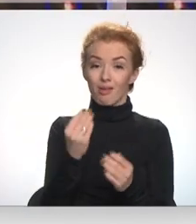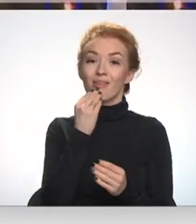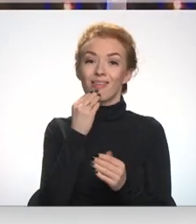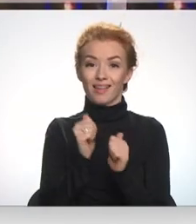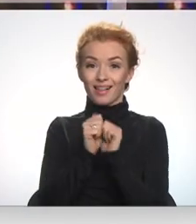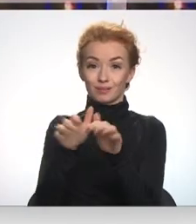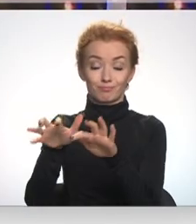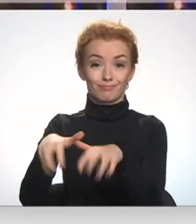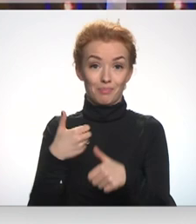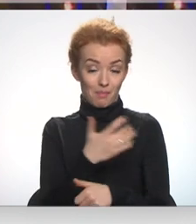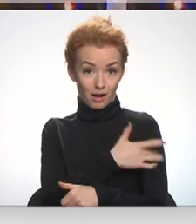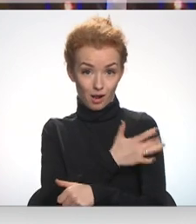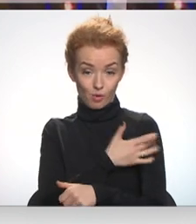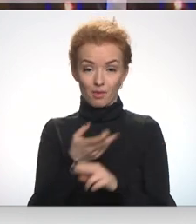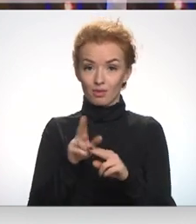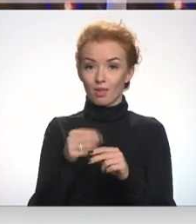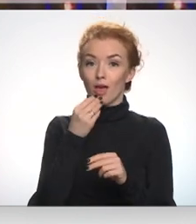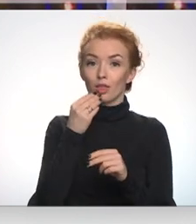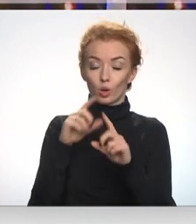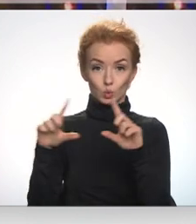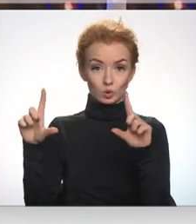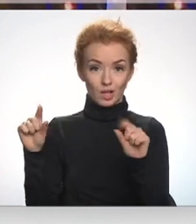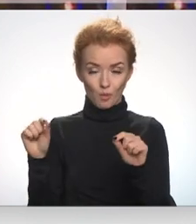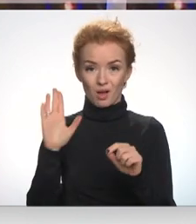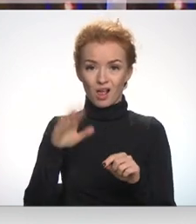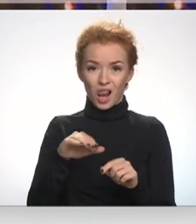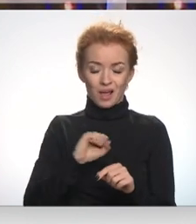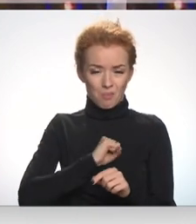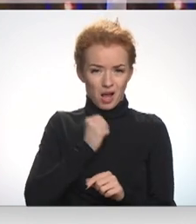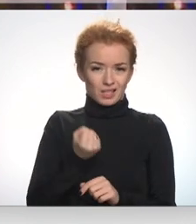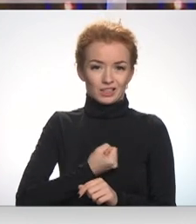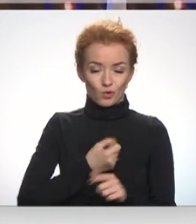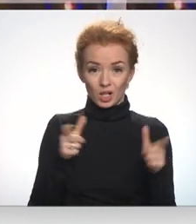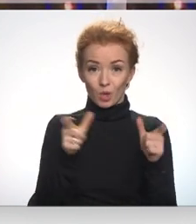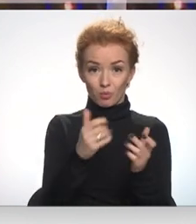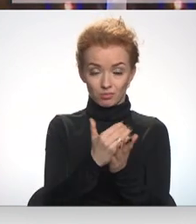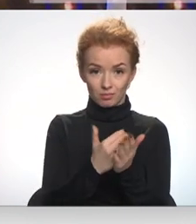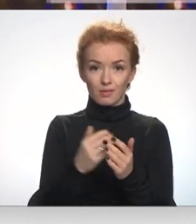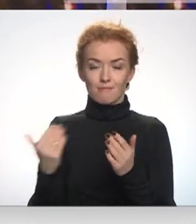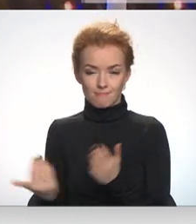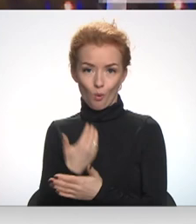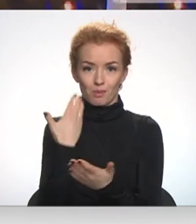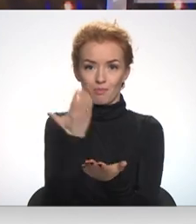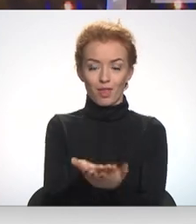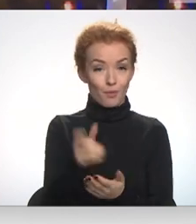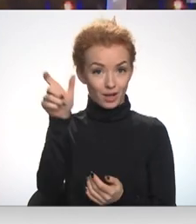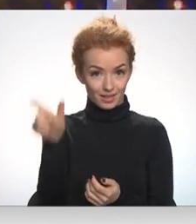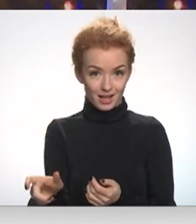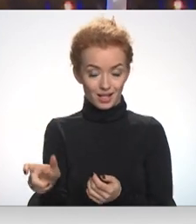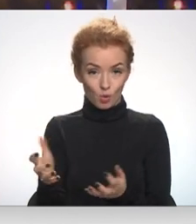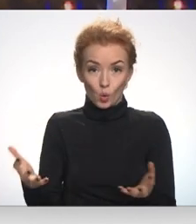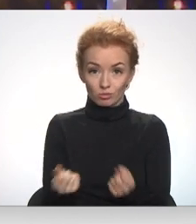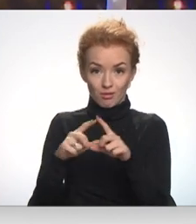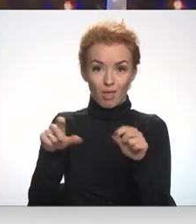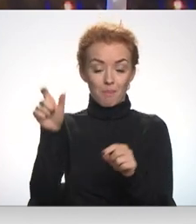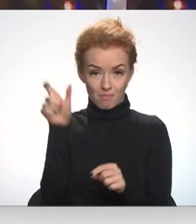līdzņemšanas pakalpojuma, ēdināšanas uzņēmumu, lai pārdzīvotu ierobežojumu laiku, ievieš jaunus piedāvājums klientiem. Uzņēmēji